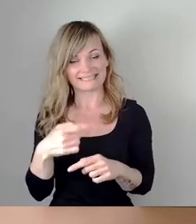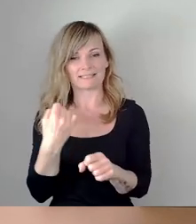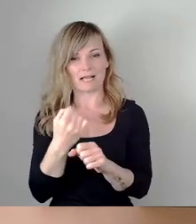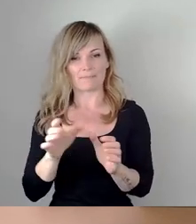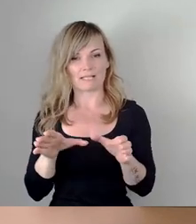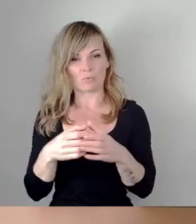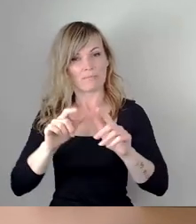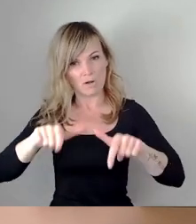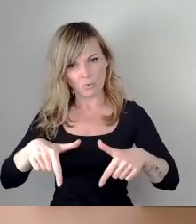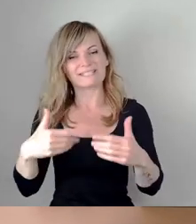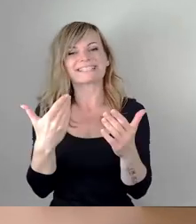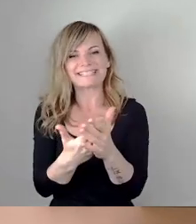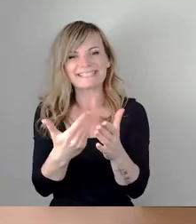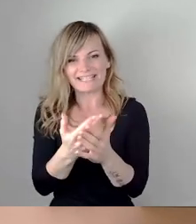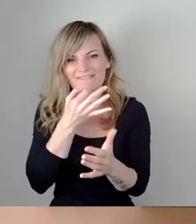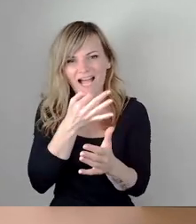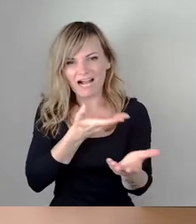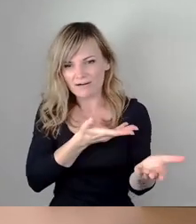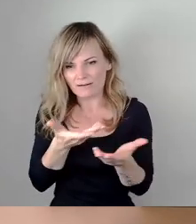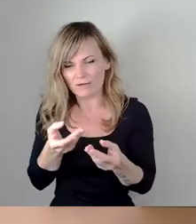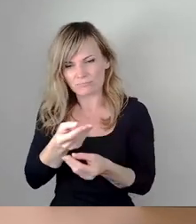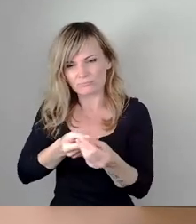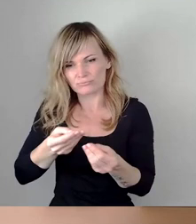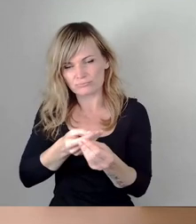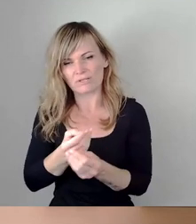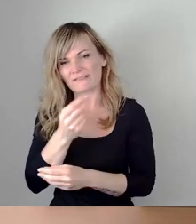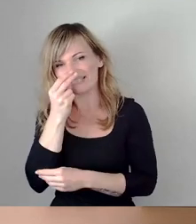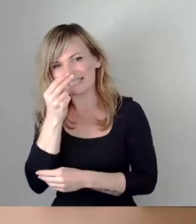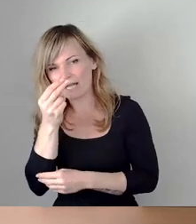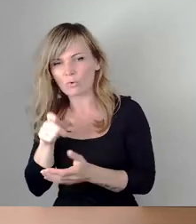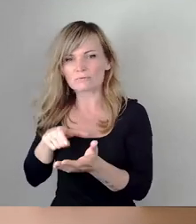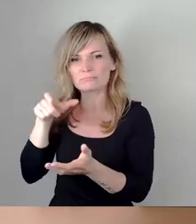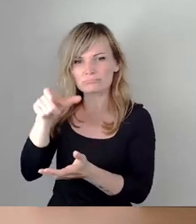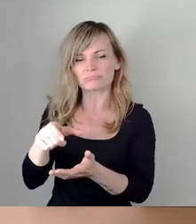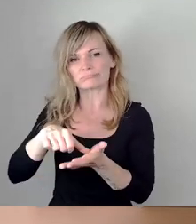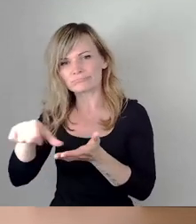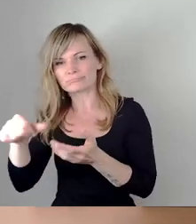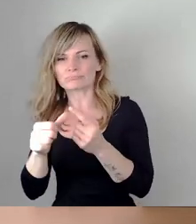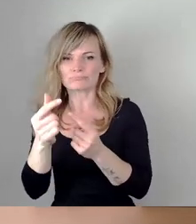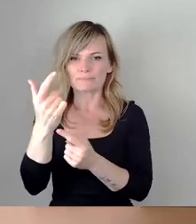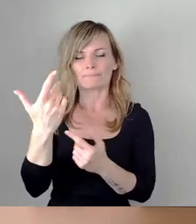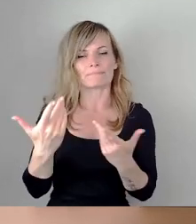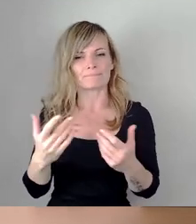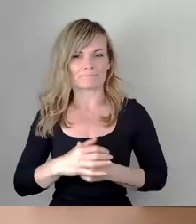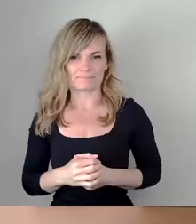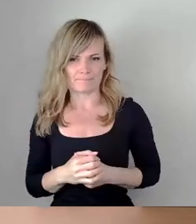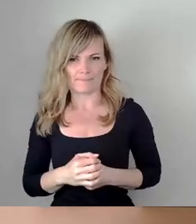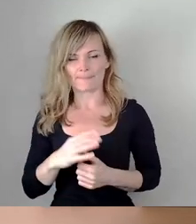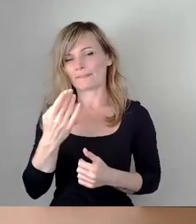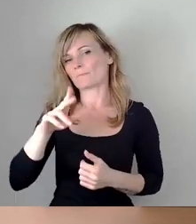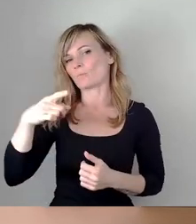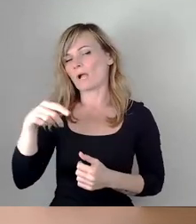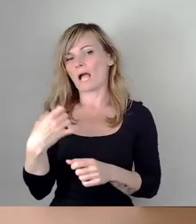sauber zu erklären. Was an Investitionen hinter der Buga-Machbarkeitsstudie steht, ist in der Buga-Machbarkeitsstudie